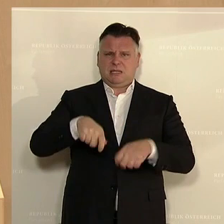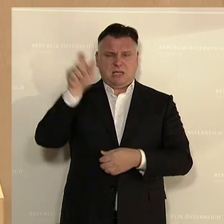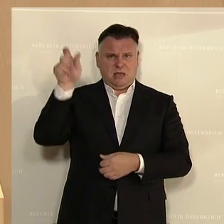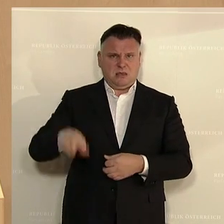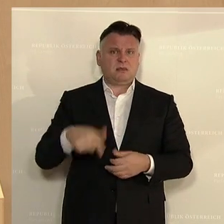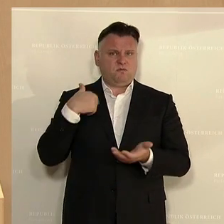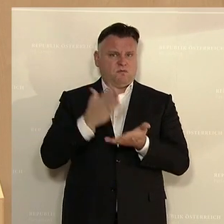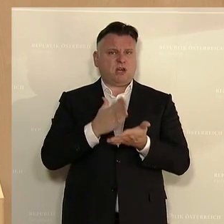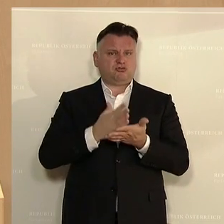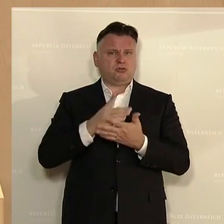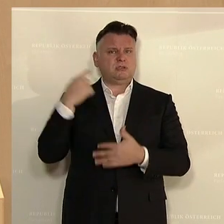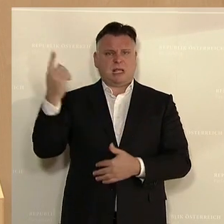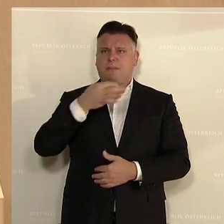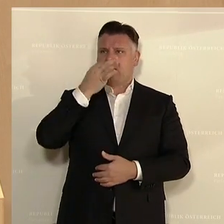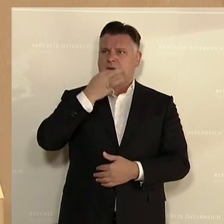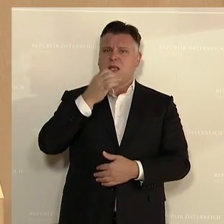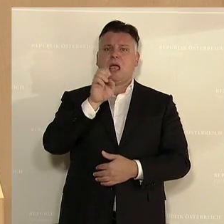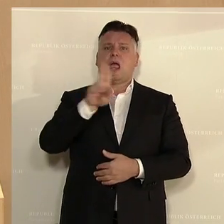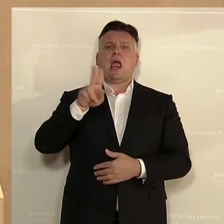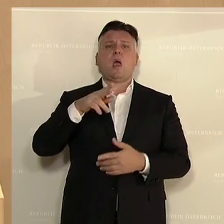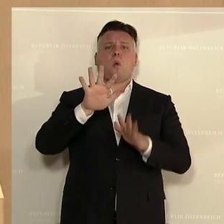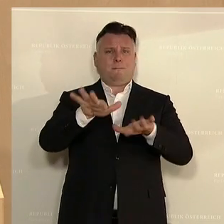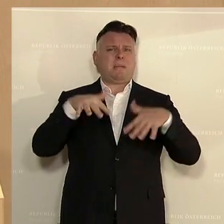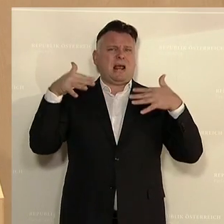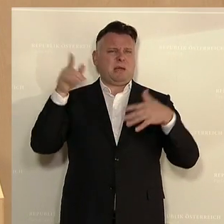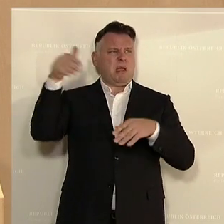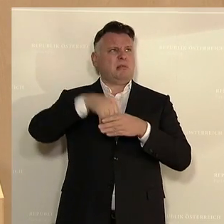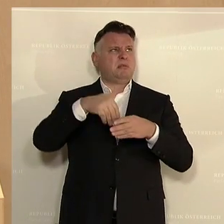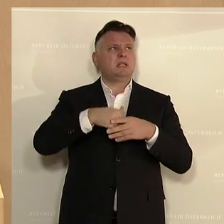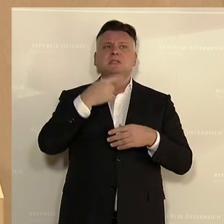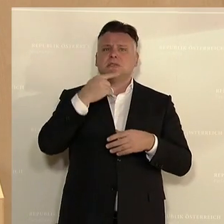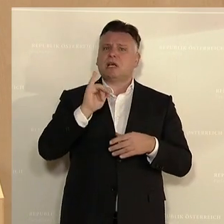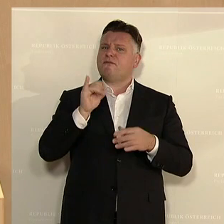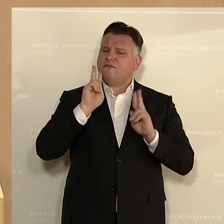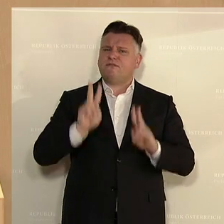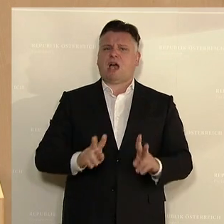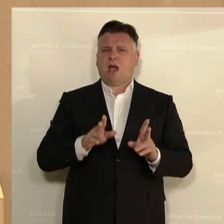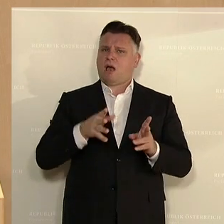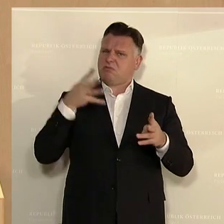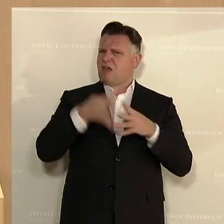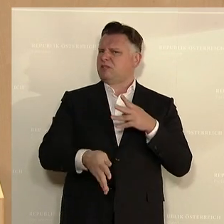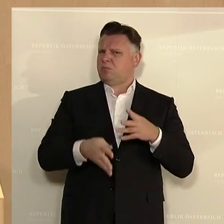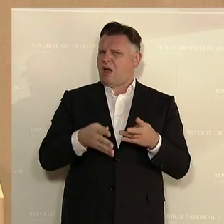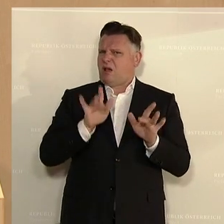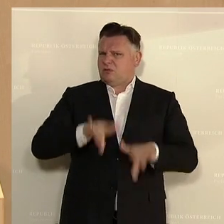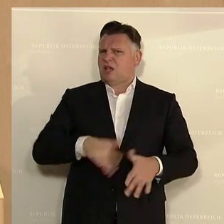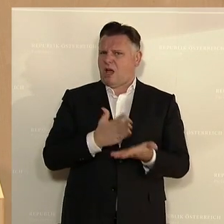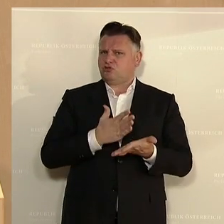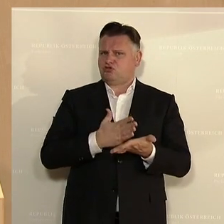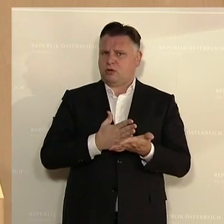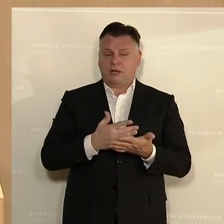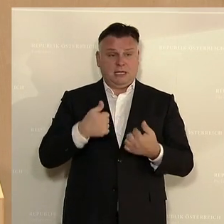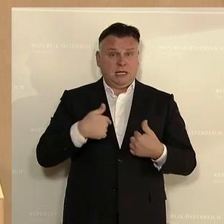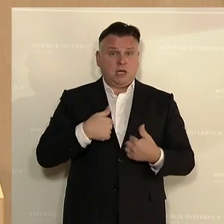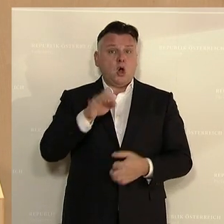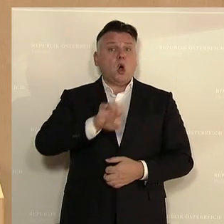dazu auch, der ausgeführt hat, dass das Europäische Parlament nach seinen Ansichten sehr transparent auch agiert. Das heißt, ich